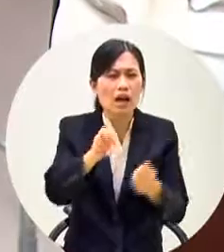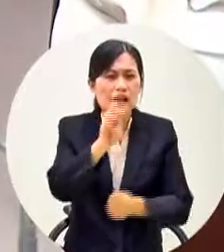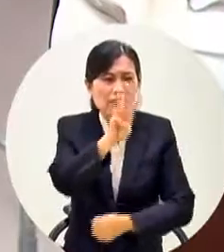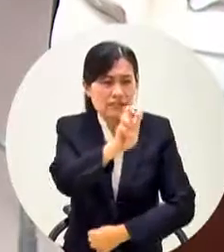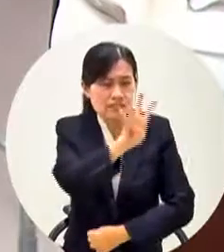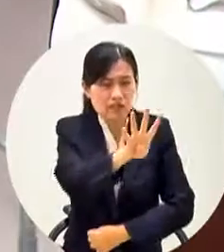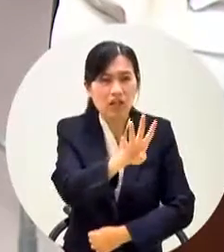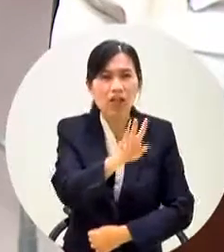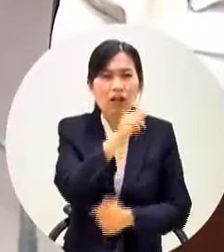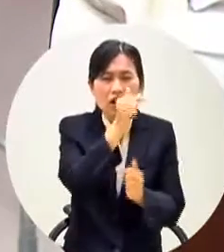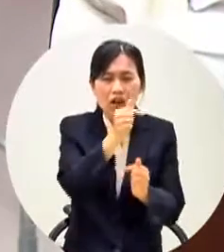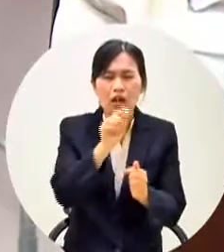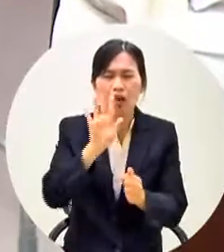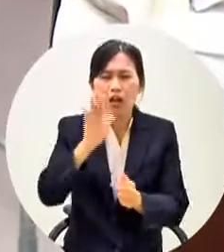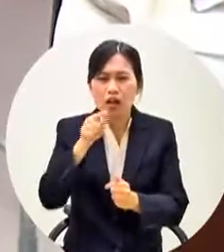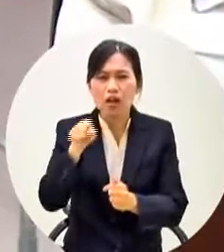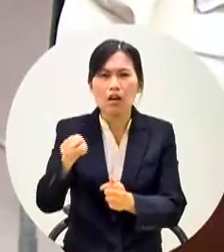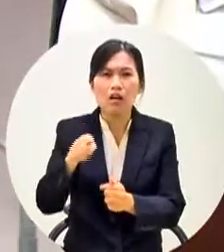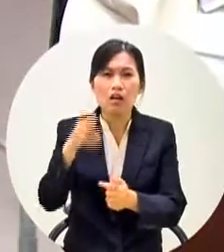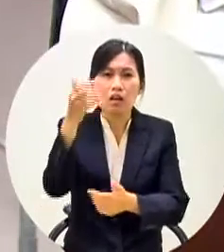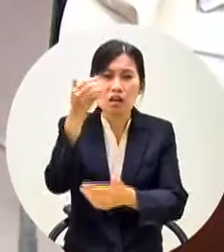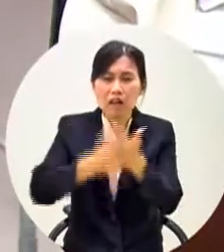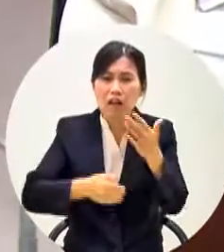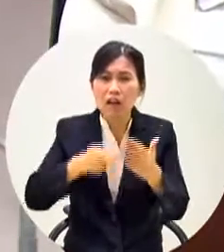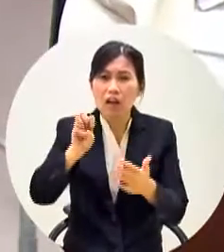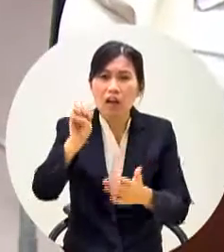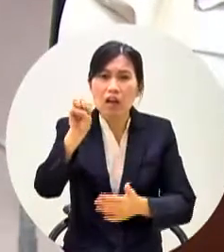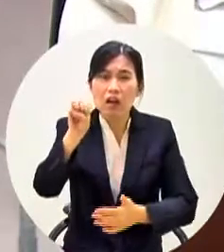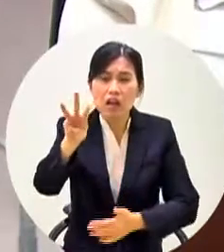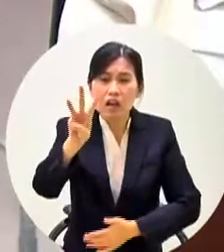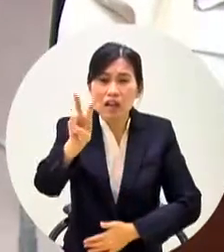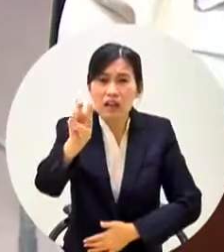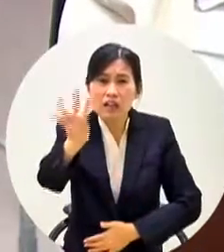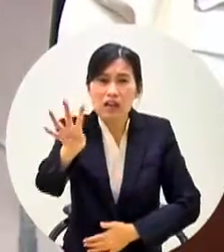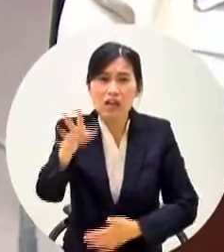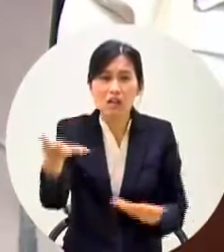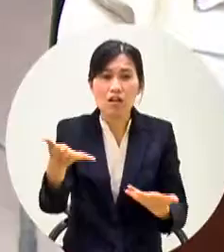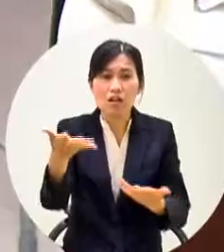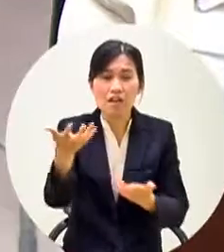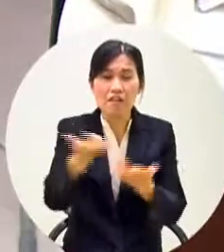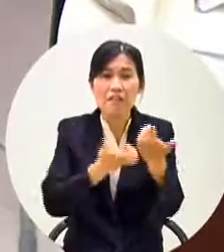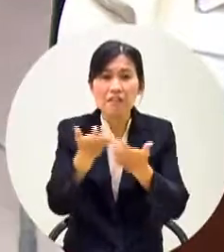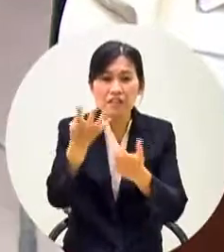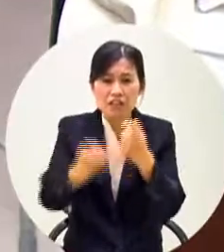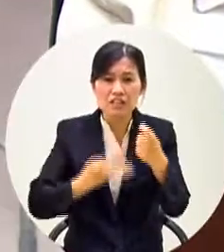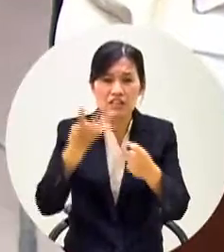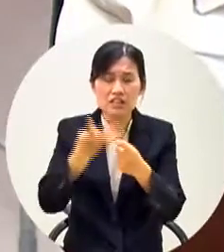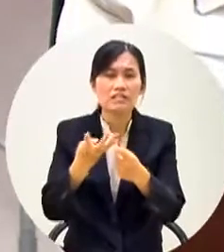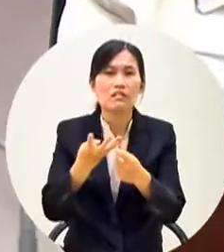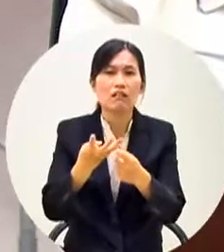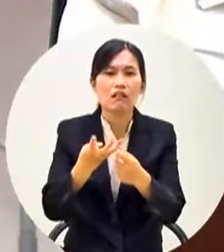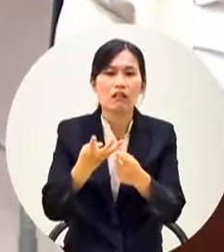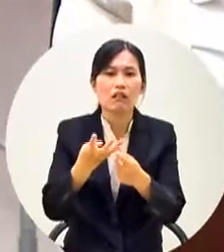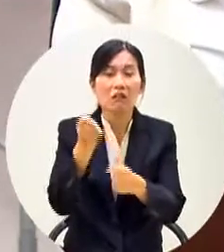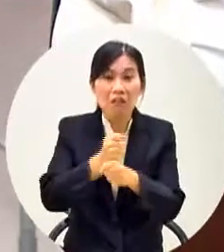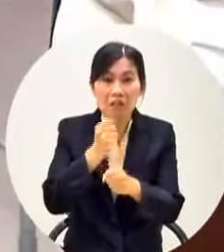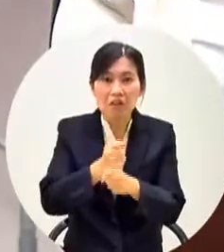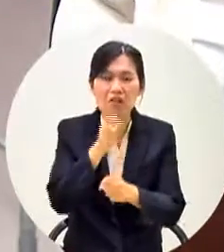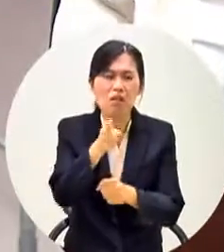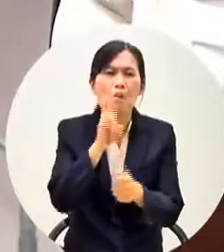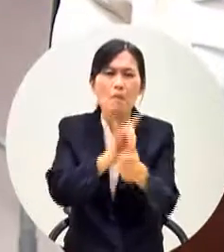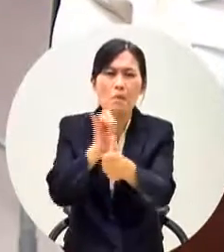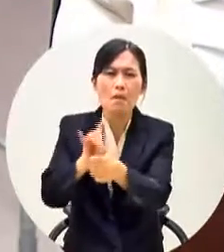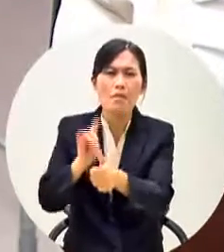你分四年就是跳票這麼簡單我要求你們建議你們政府你們還這樣